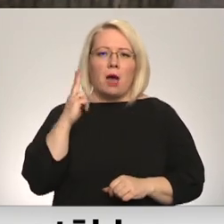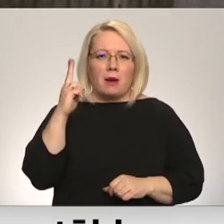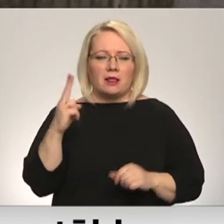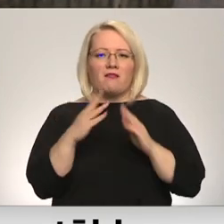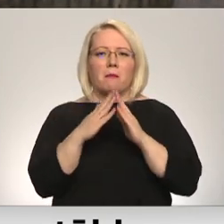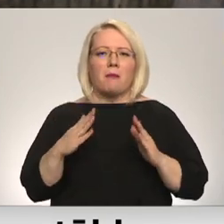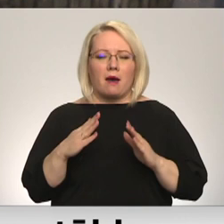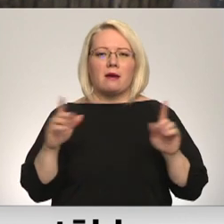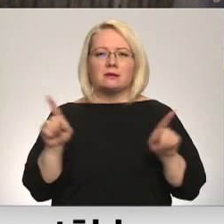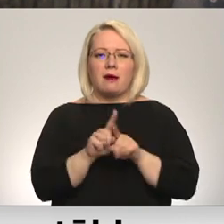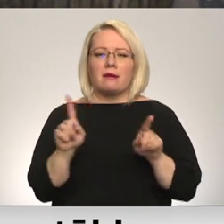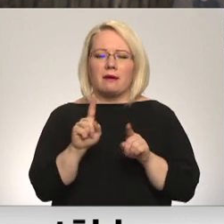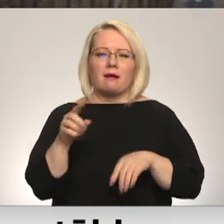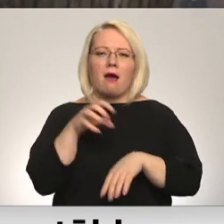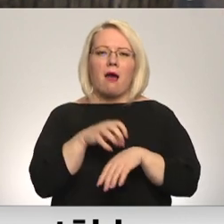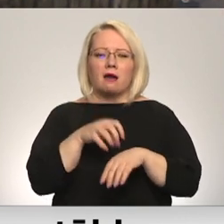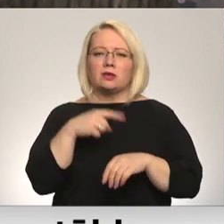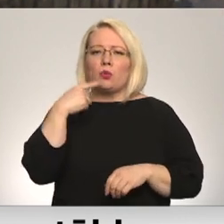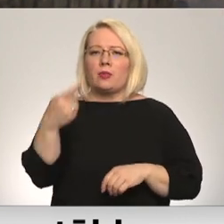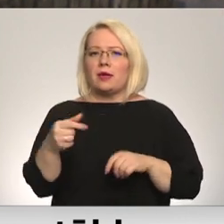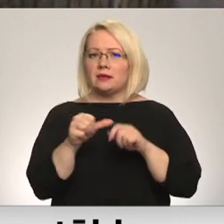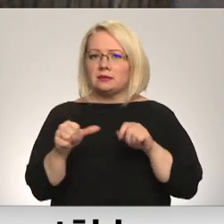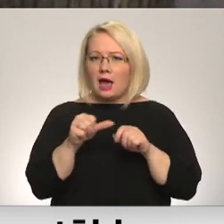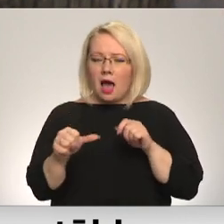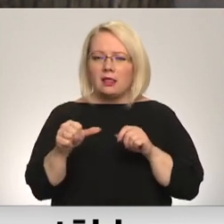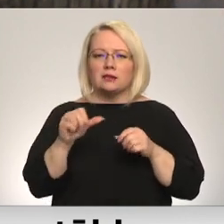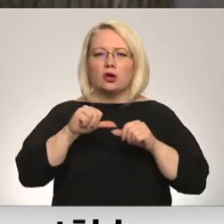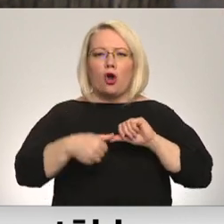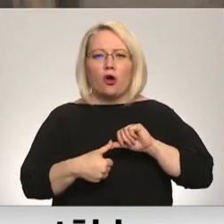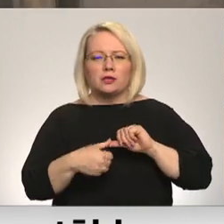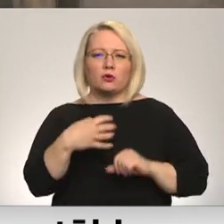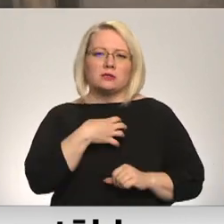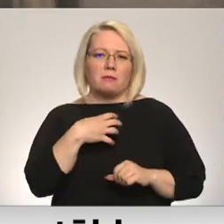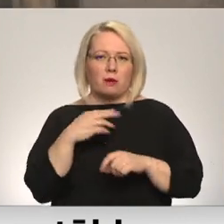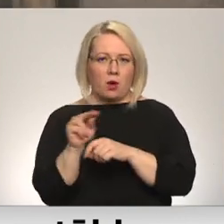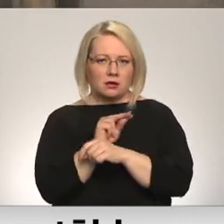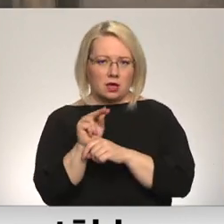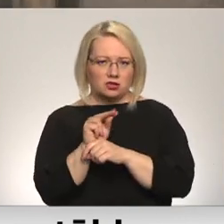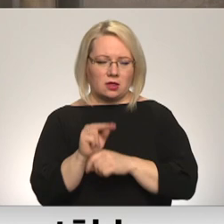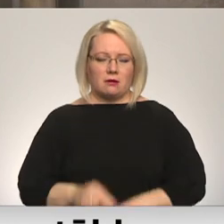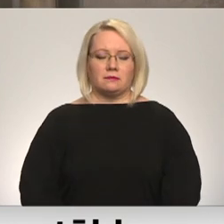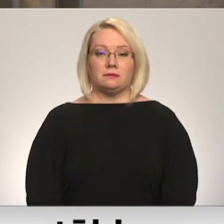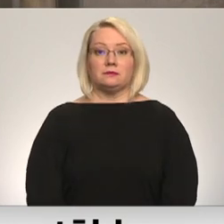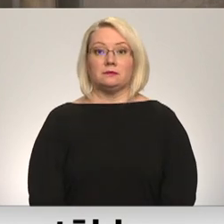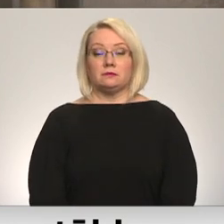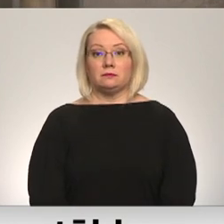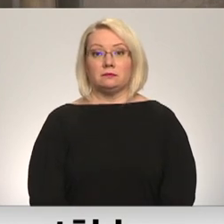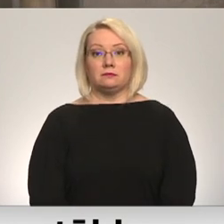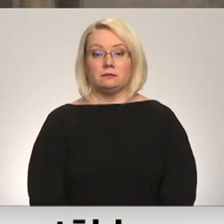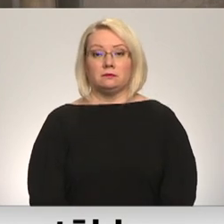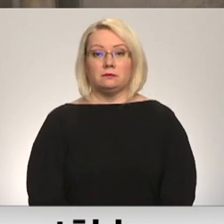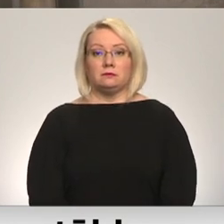mājās ir arī ārsta nozīmētie medikamenti chronisko kaišu ārstēšanai. Vita Anstret, Olavs Perševicis, Latvijas